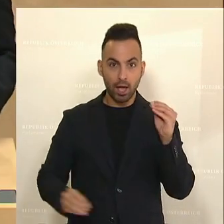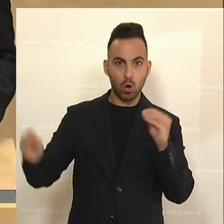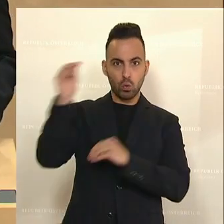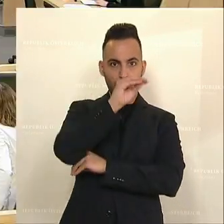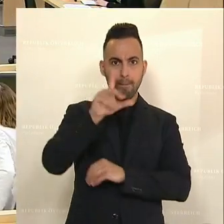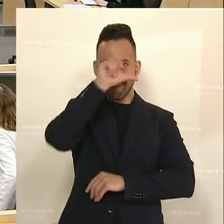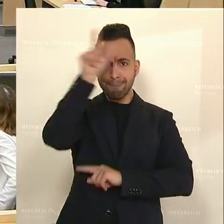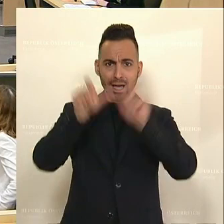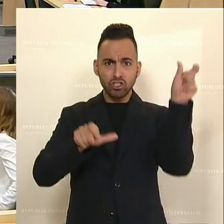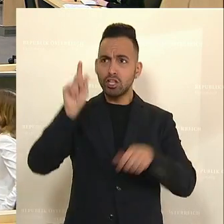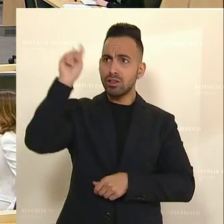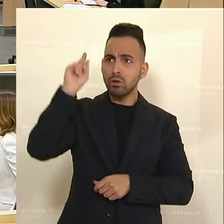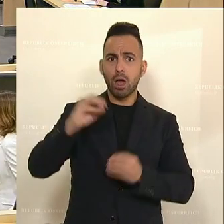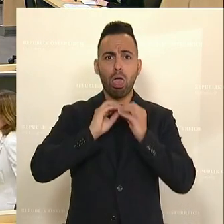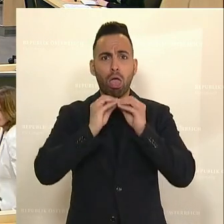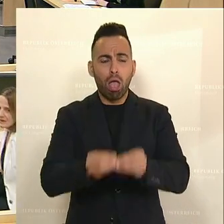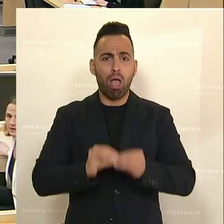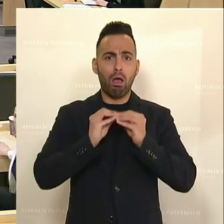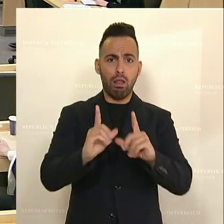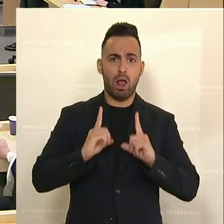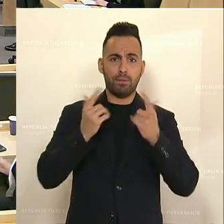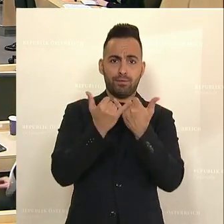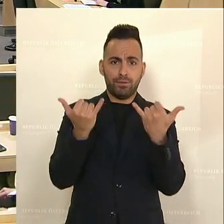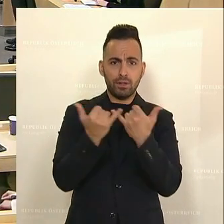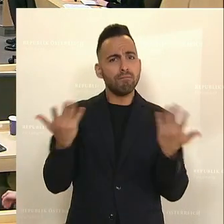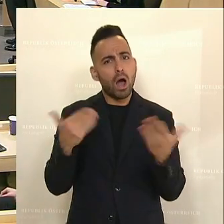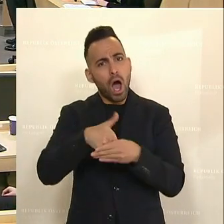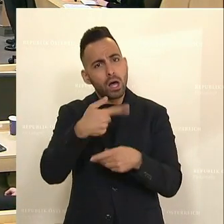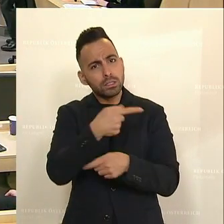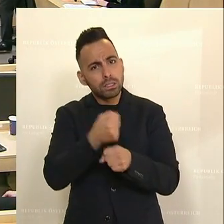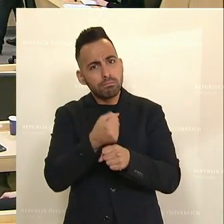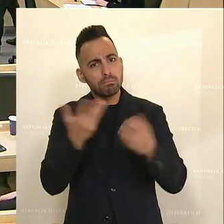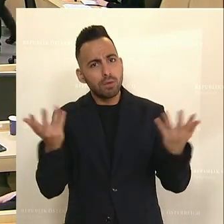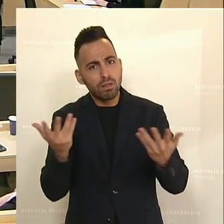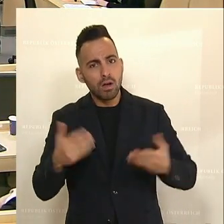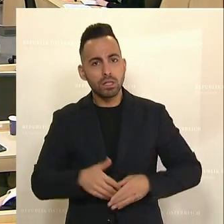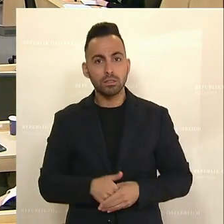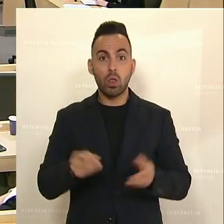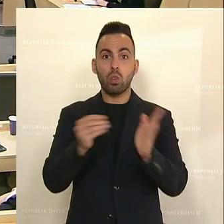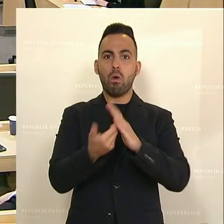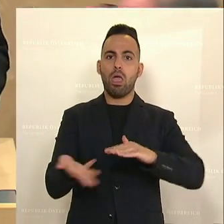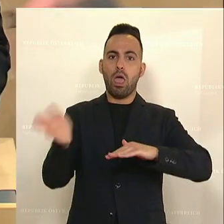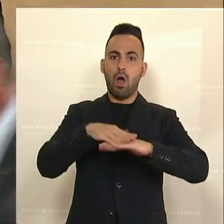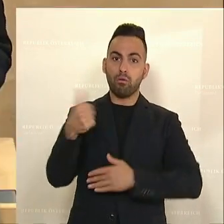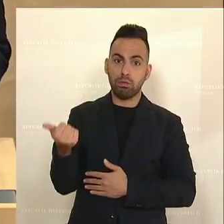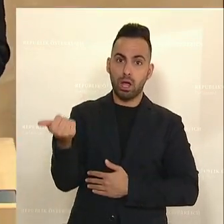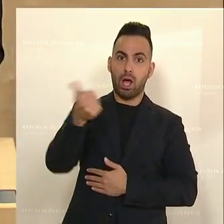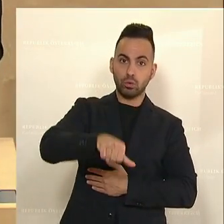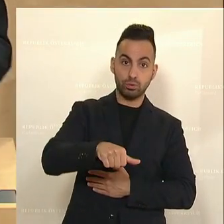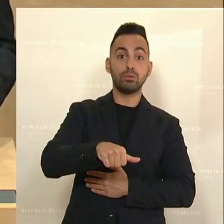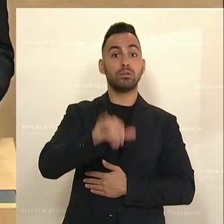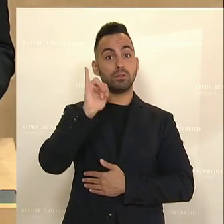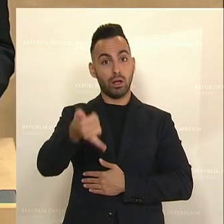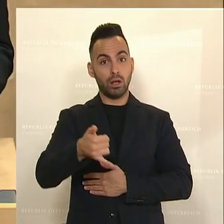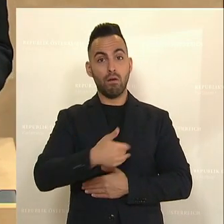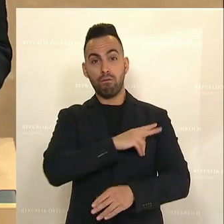um die Existenz raufen, was haben Sie gemacht? Sie haben auch dann noch zusätzlich dazu einen